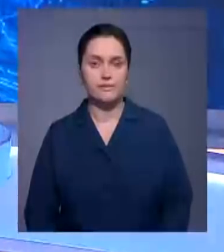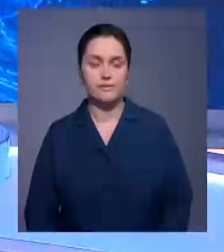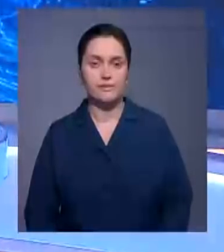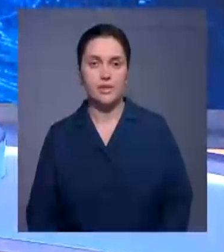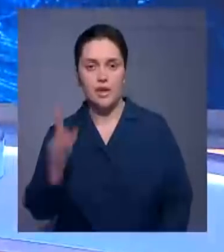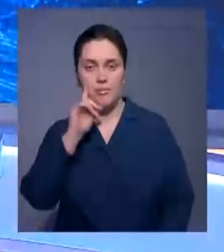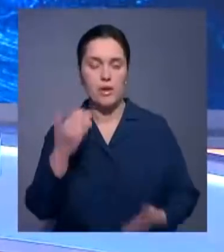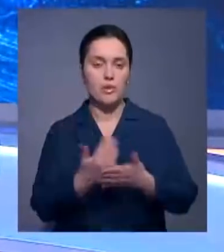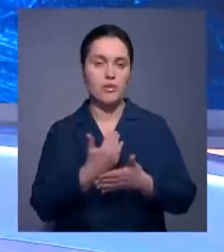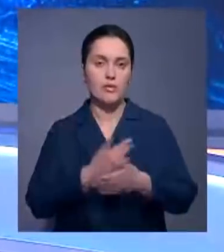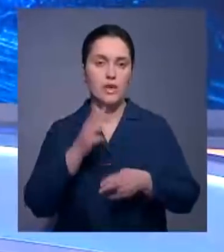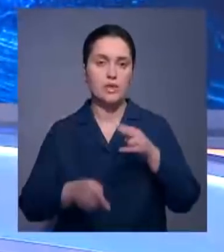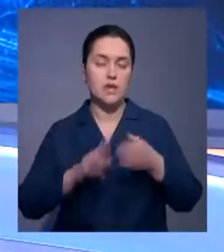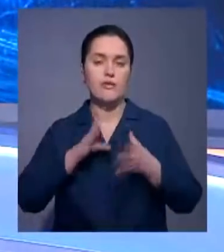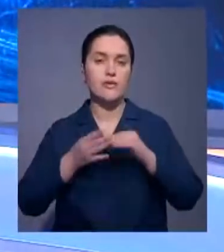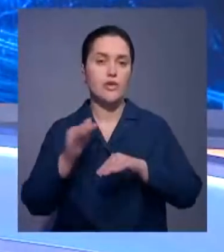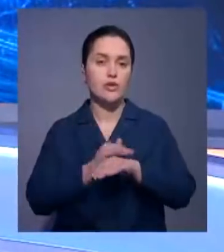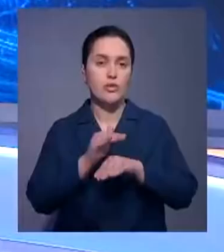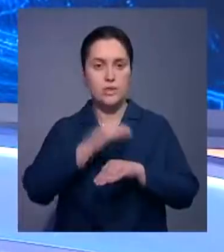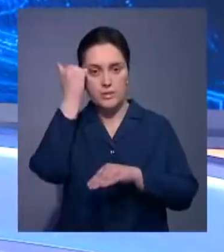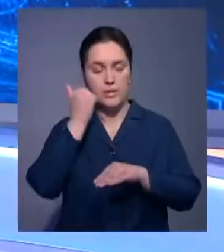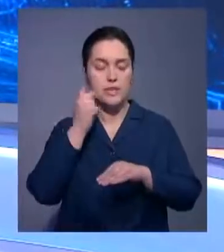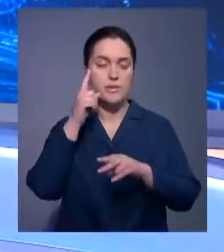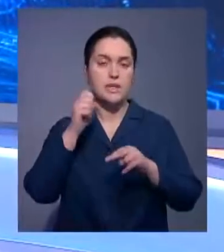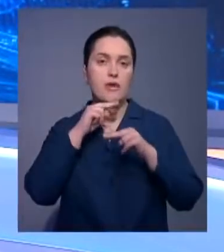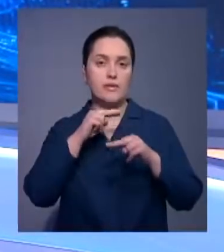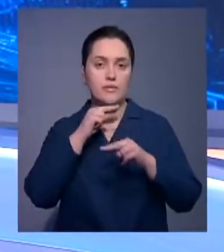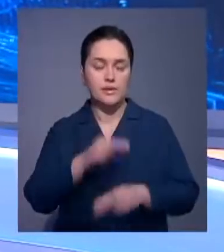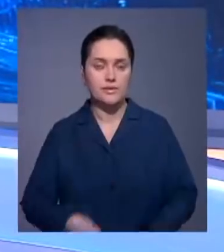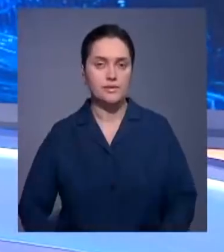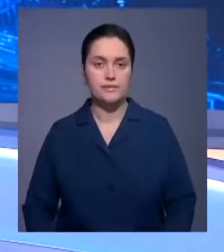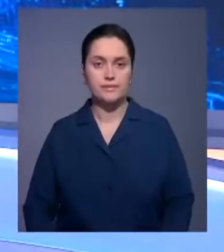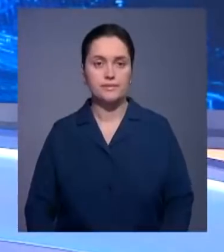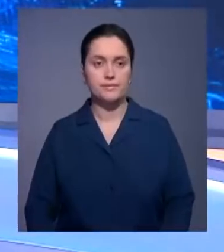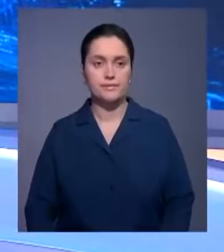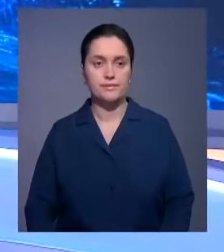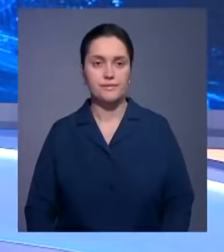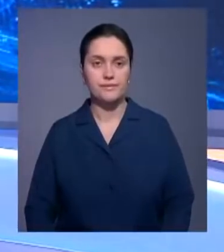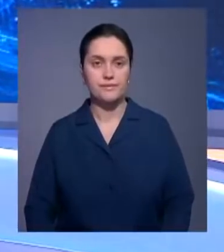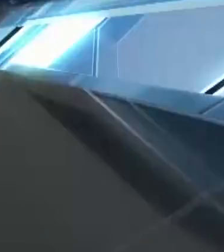И на этом все. Следите за развитием событий вместе с нами на телеканале «Хабар-24». Всего доброго.